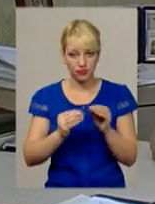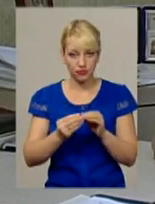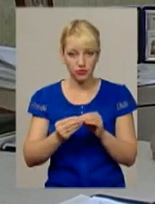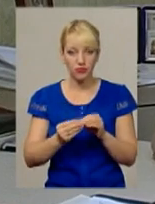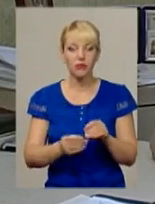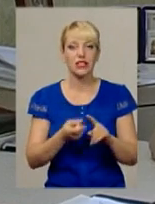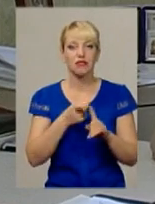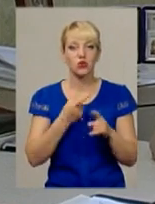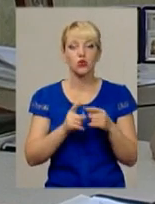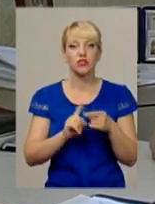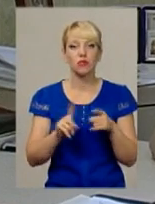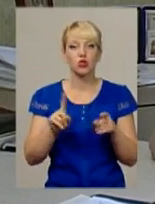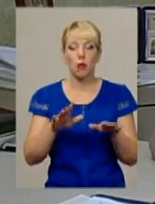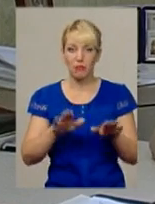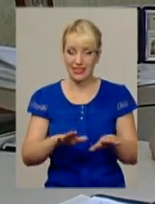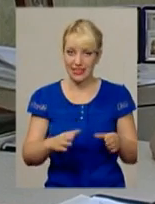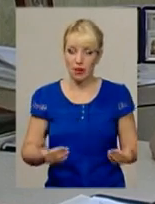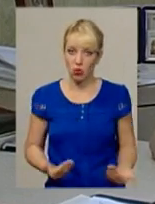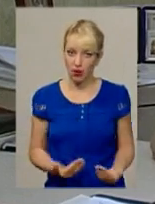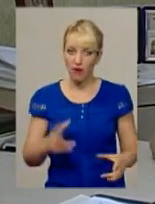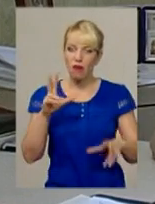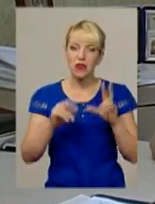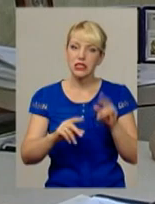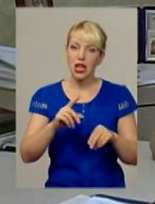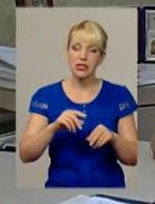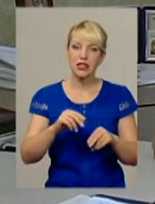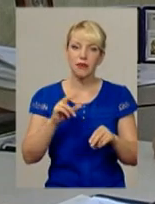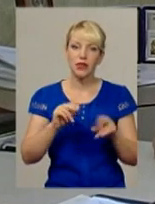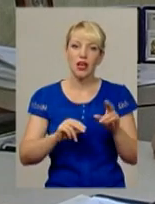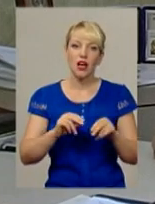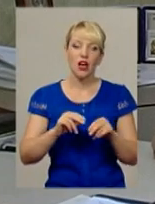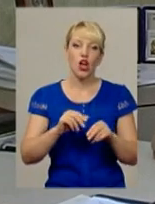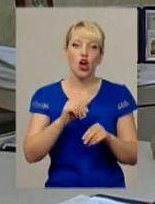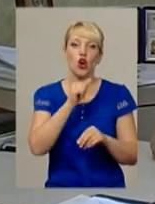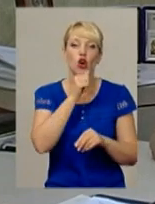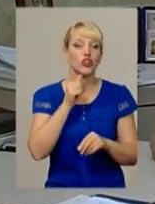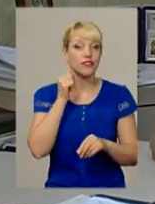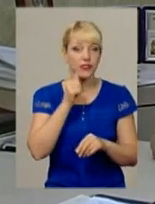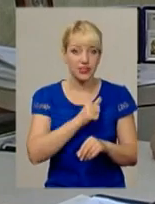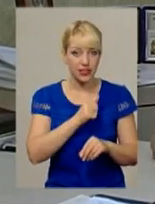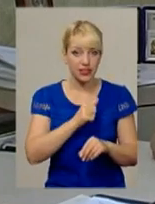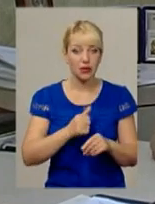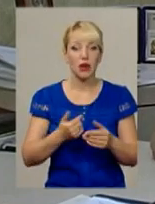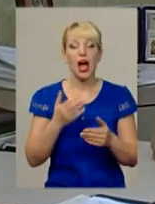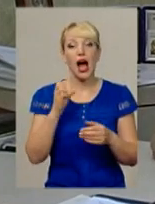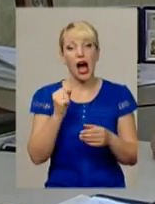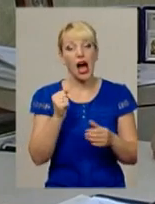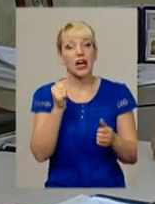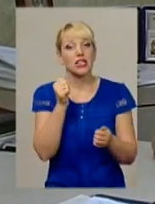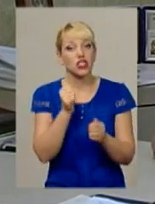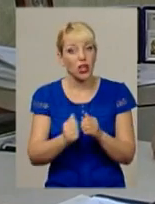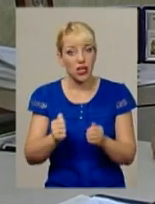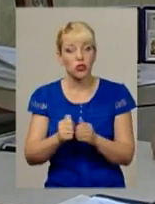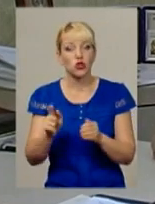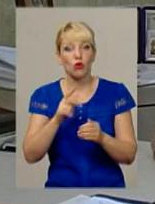В зв'язку з тим, що місце проживання вважається конфіденційною, персональними даними особами, а часто місце розташування нерухомого майна збігається з